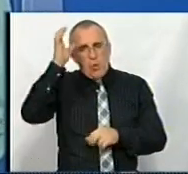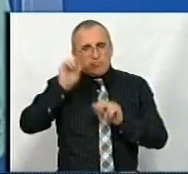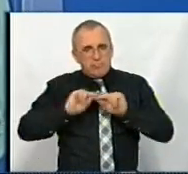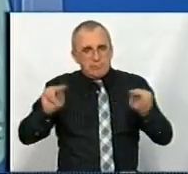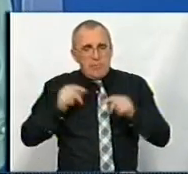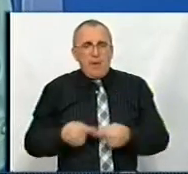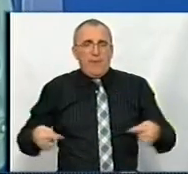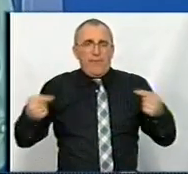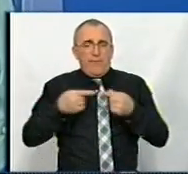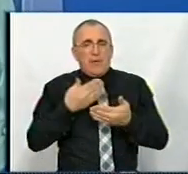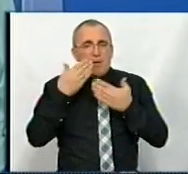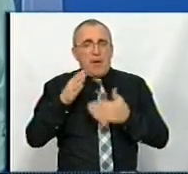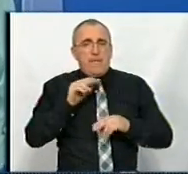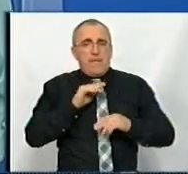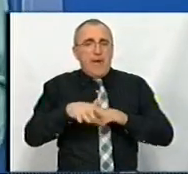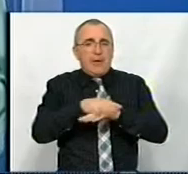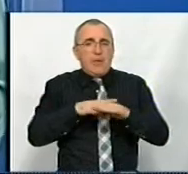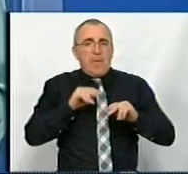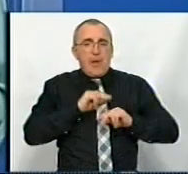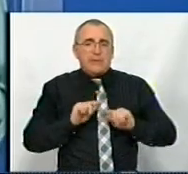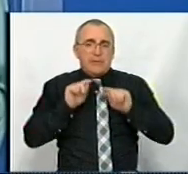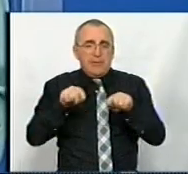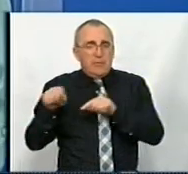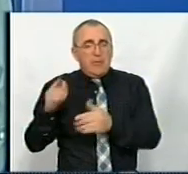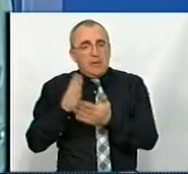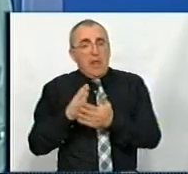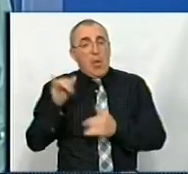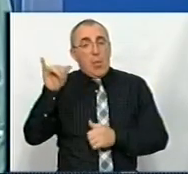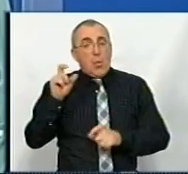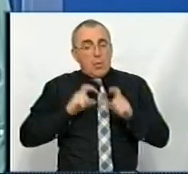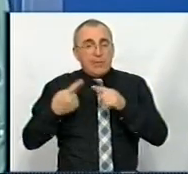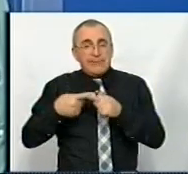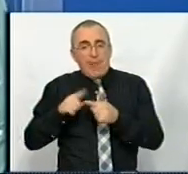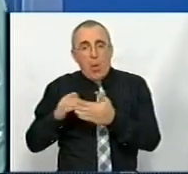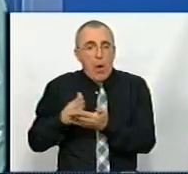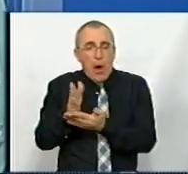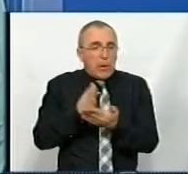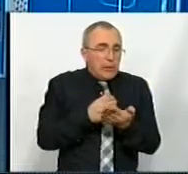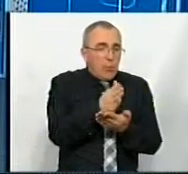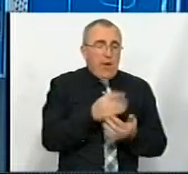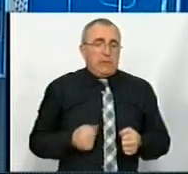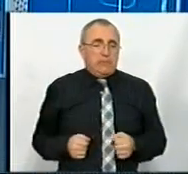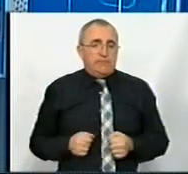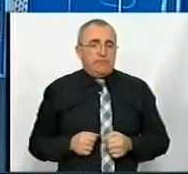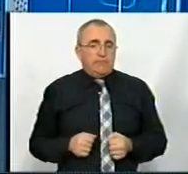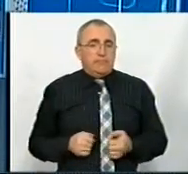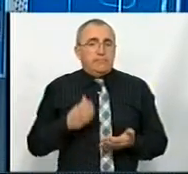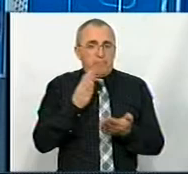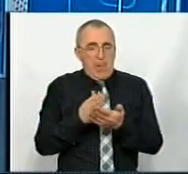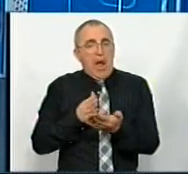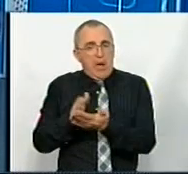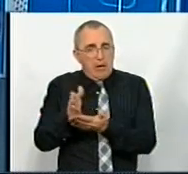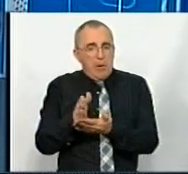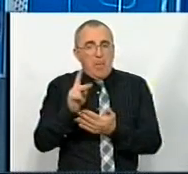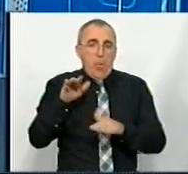відповідає запитам ринку працевлаштування? І чи взагалі має університет на це орієнтуватися? Має орієнтуватися,